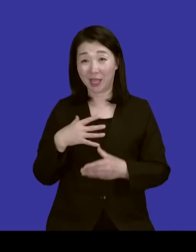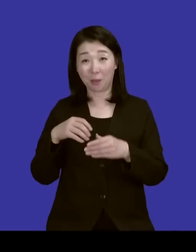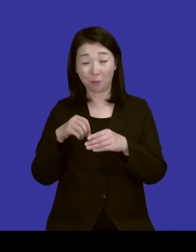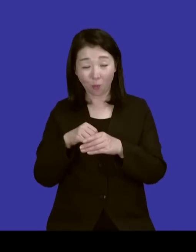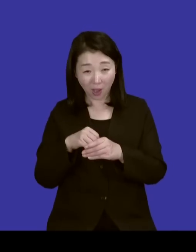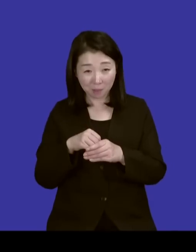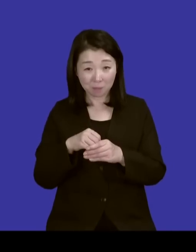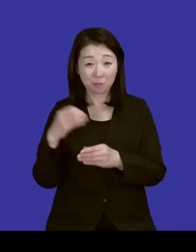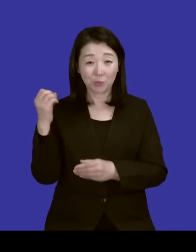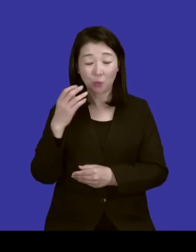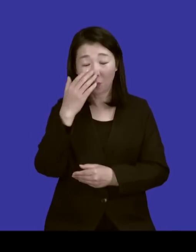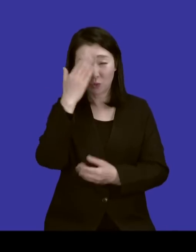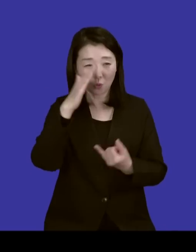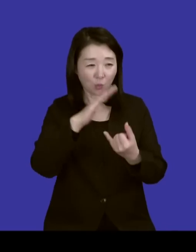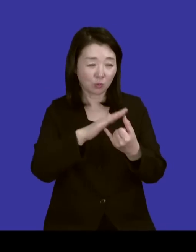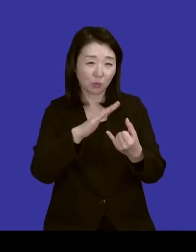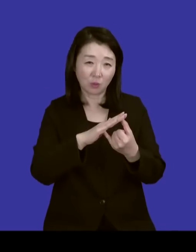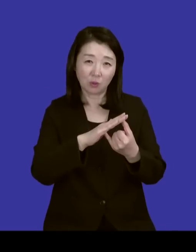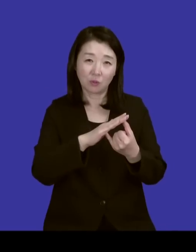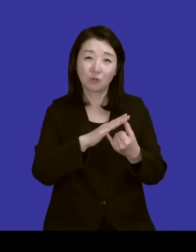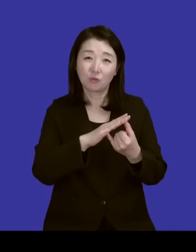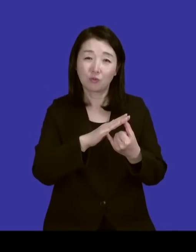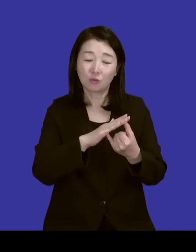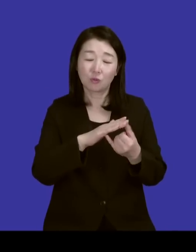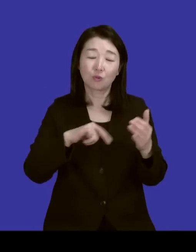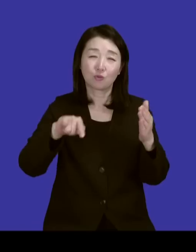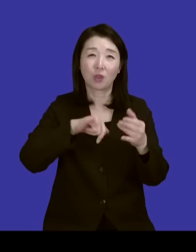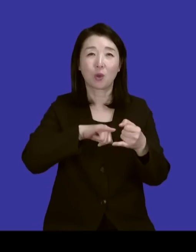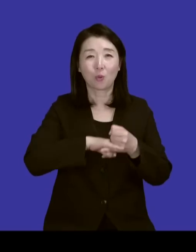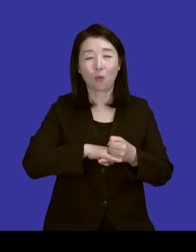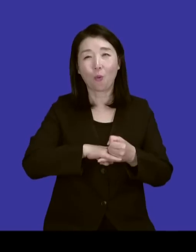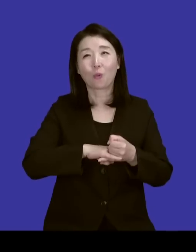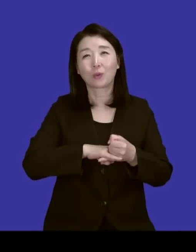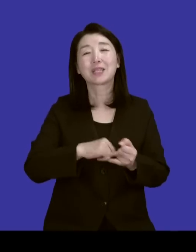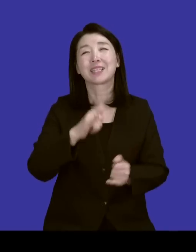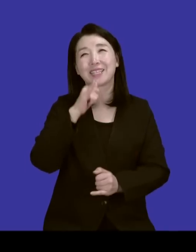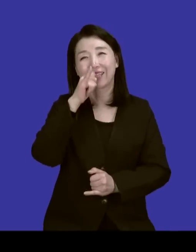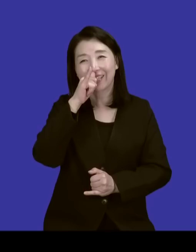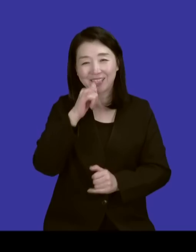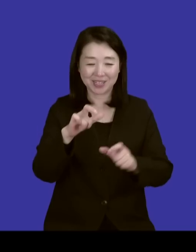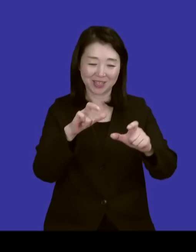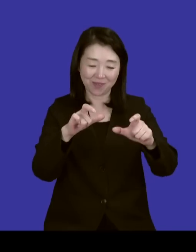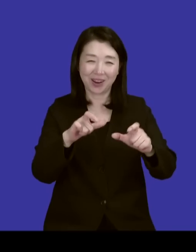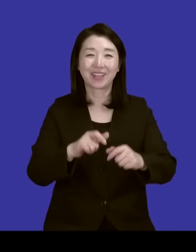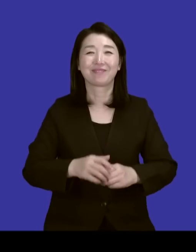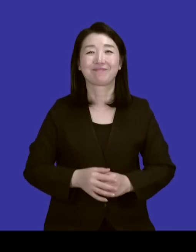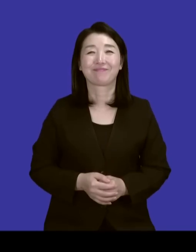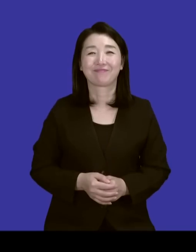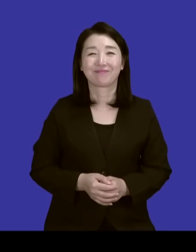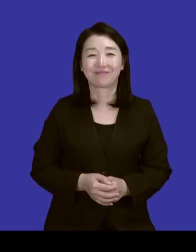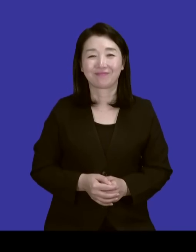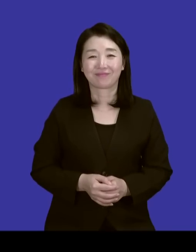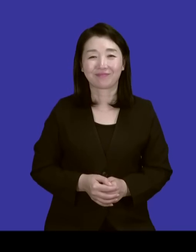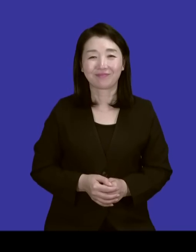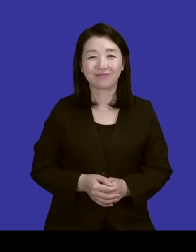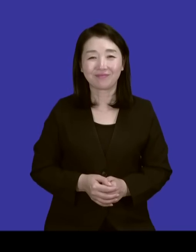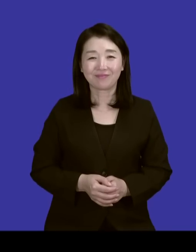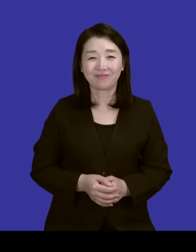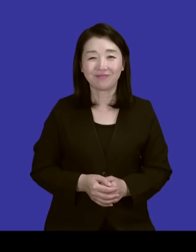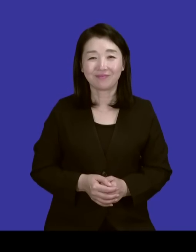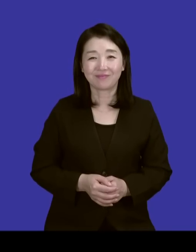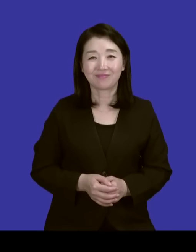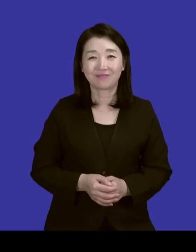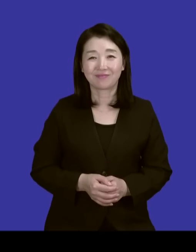청소년들 필수와 어느 집에나 있는 앨범이 있죠. 사실 그 당시에는 그랬나요? 근데 당시에 사실